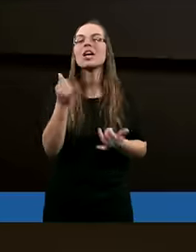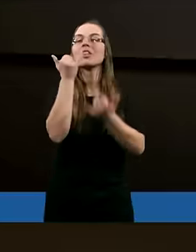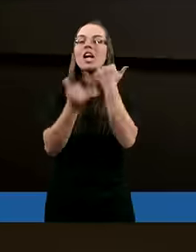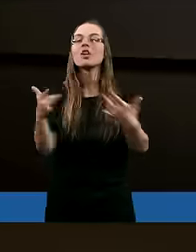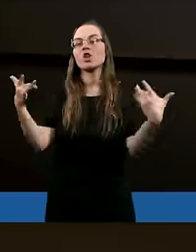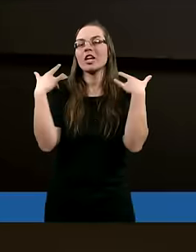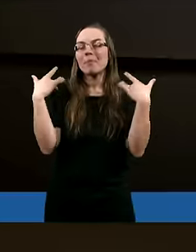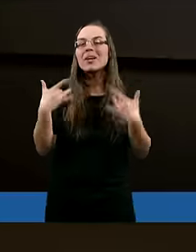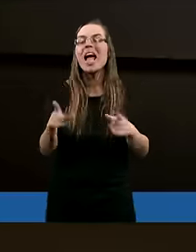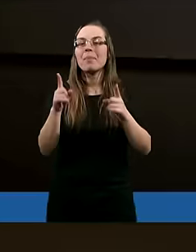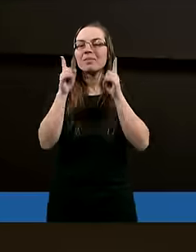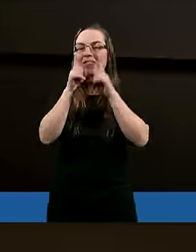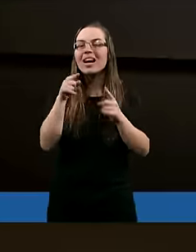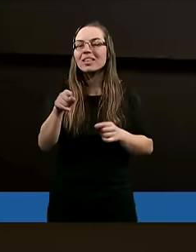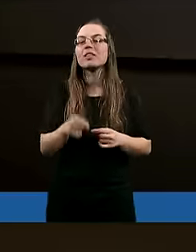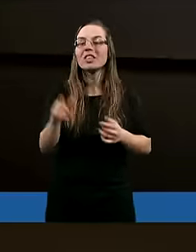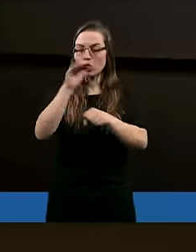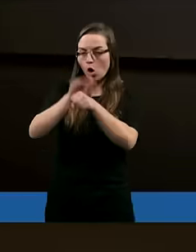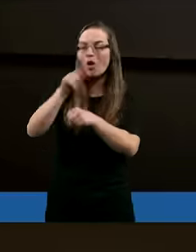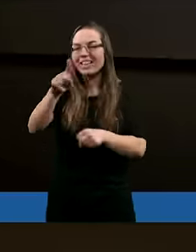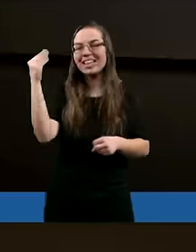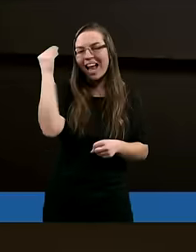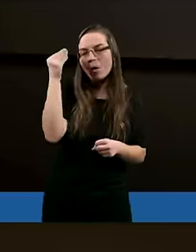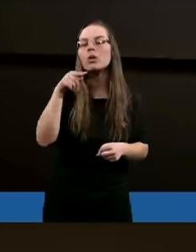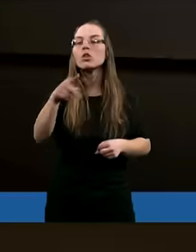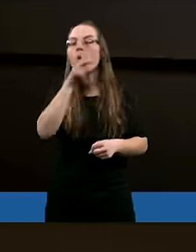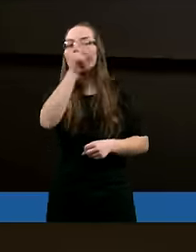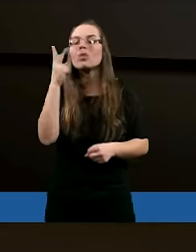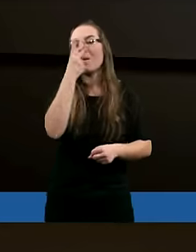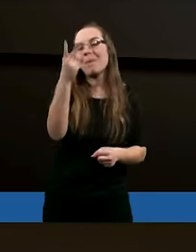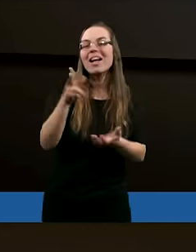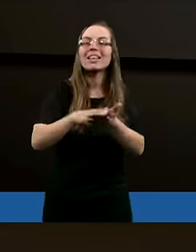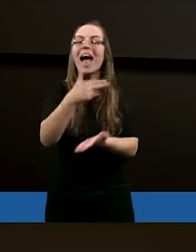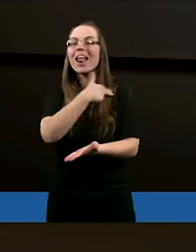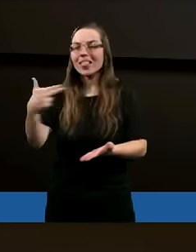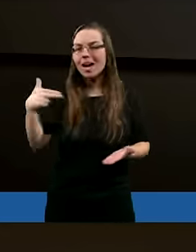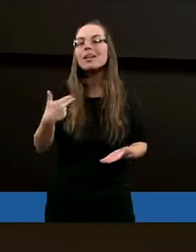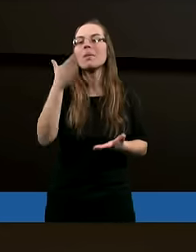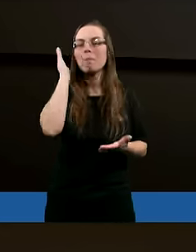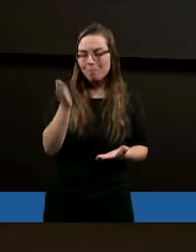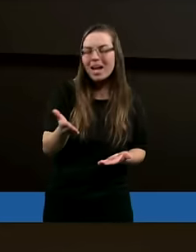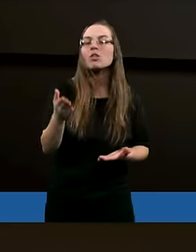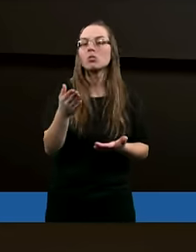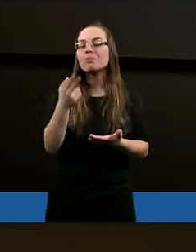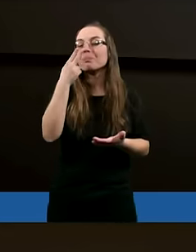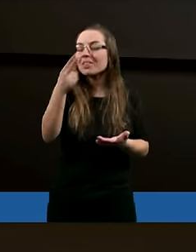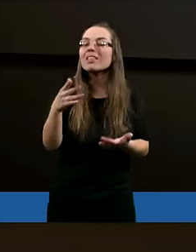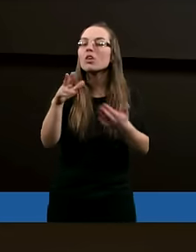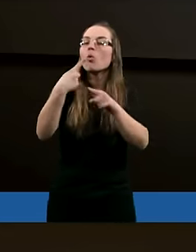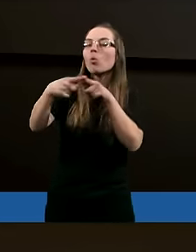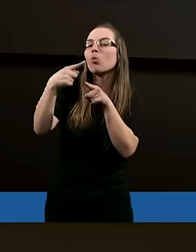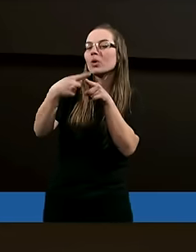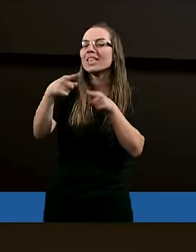jeżeli żyjemy faktycznie zgodnie z tymi naukami, to ludzie patrząc na nas będą widzieć różnicę.